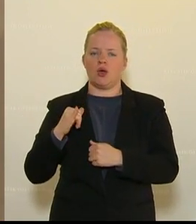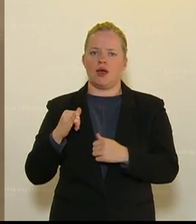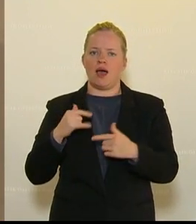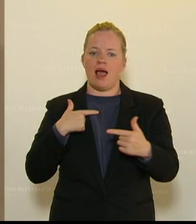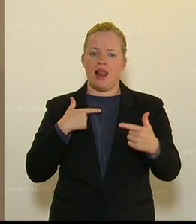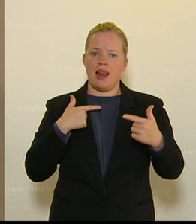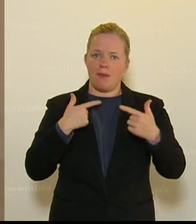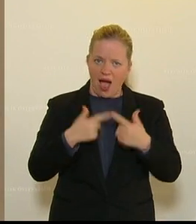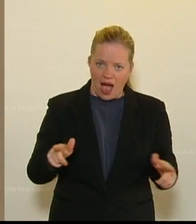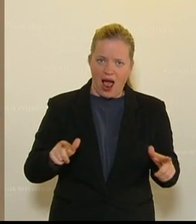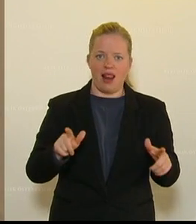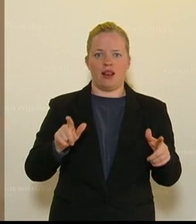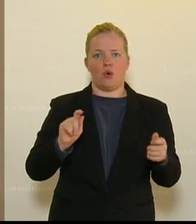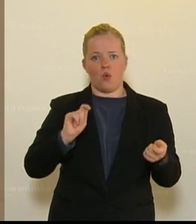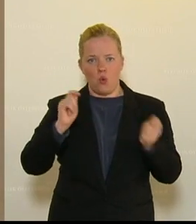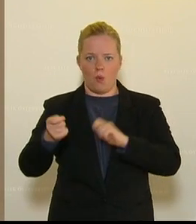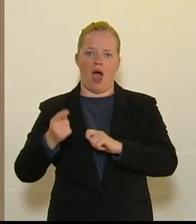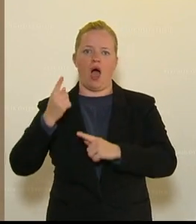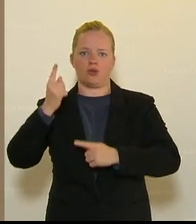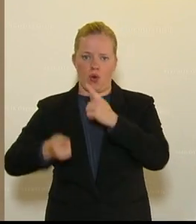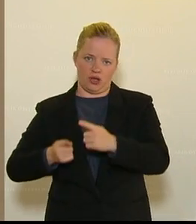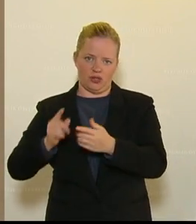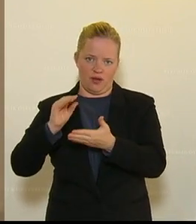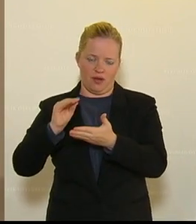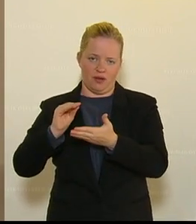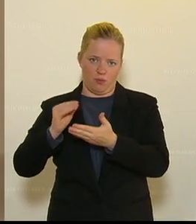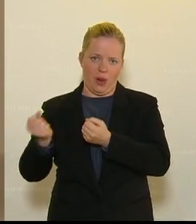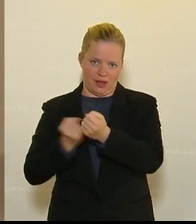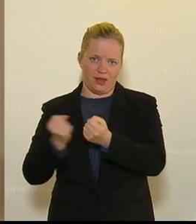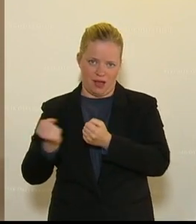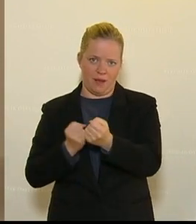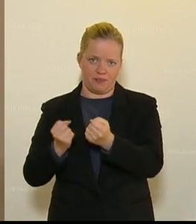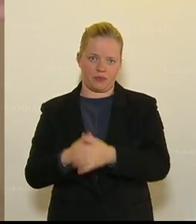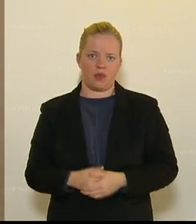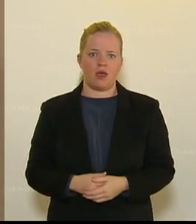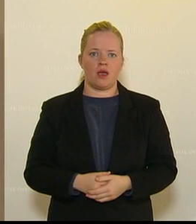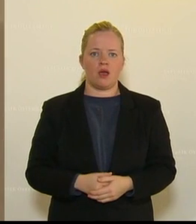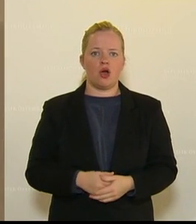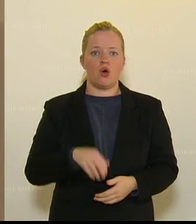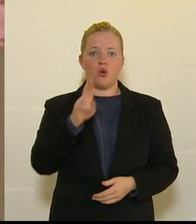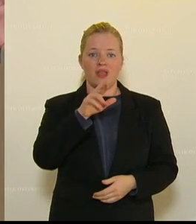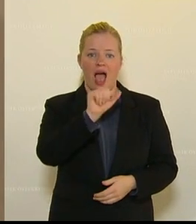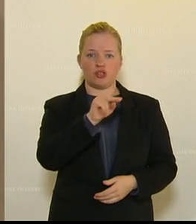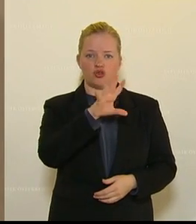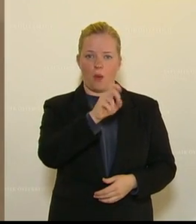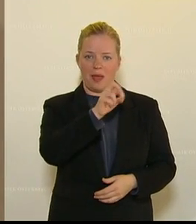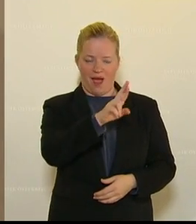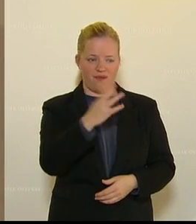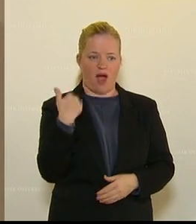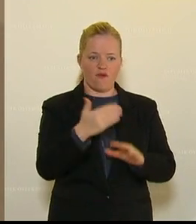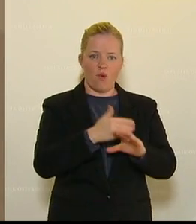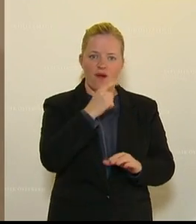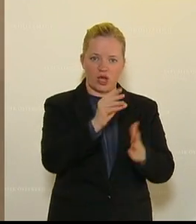autoritären Politiker wird. Ich ein wunderbares neues Buch von Pammisberger mit. Der Rudi Anschober hat das Vorwort geschrieben. Ich hätte es Ihnen gern gezeigt.